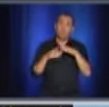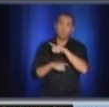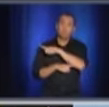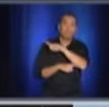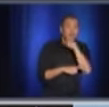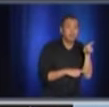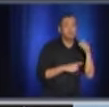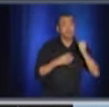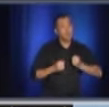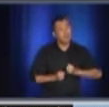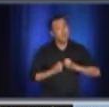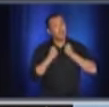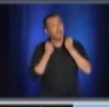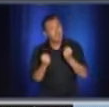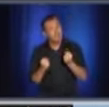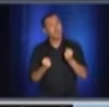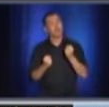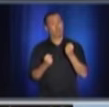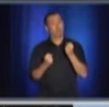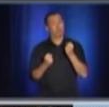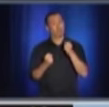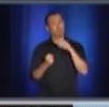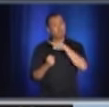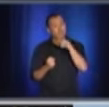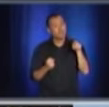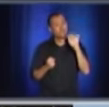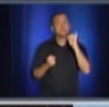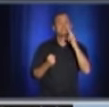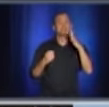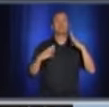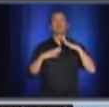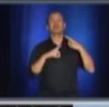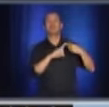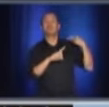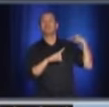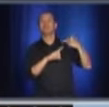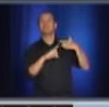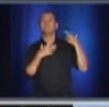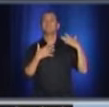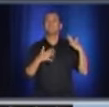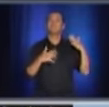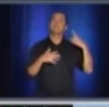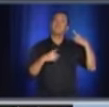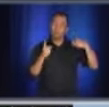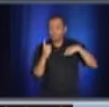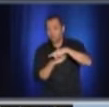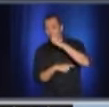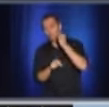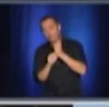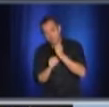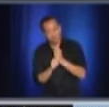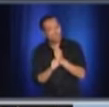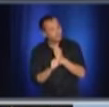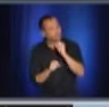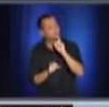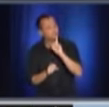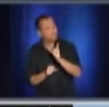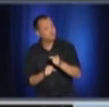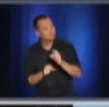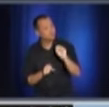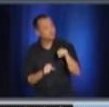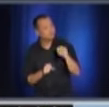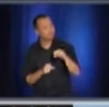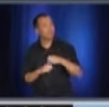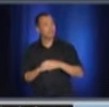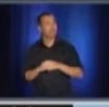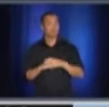ceux qui reviennent de vacances, oui, il faut retourner travailler, mais on a pu avoir, durant la